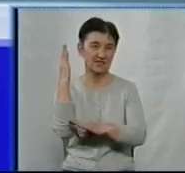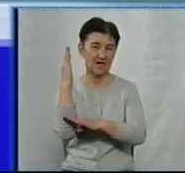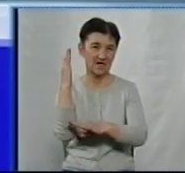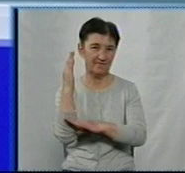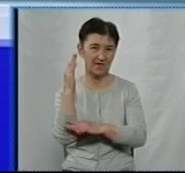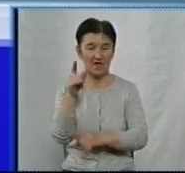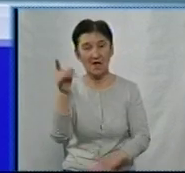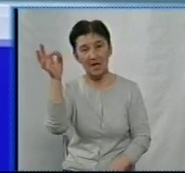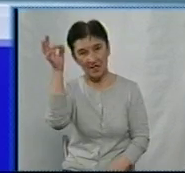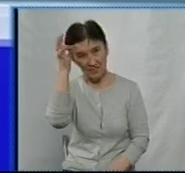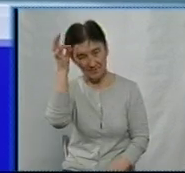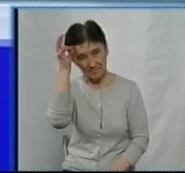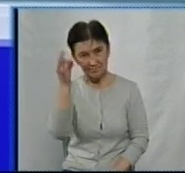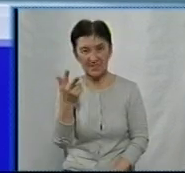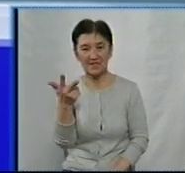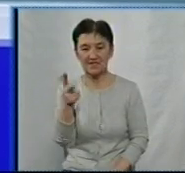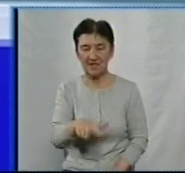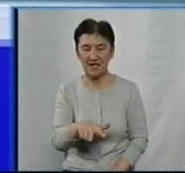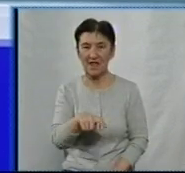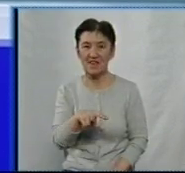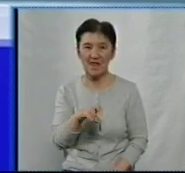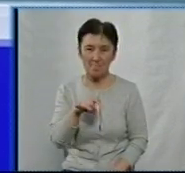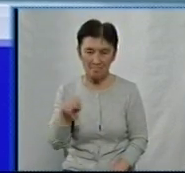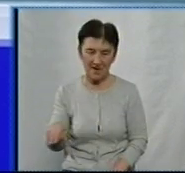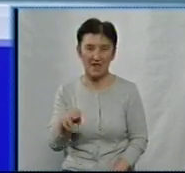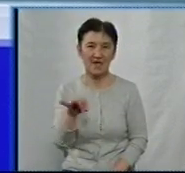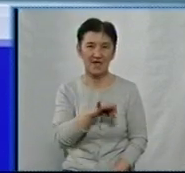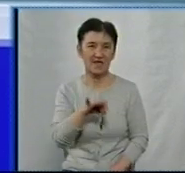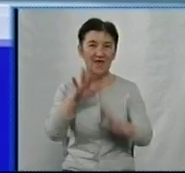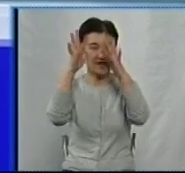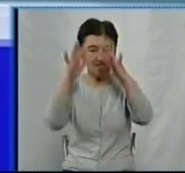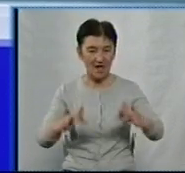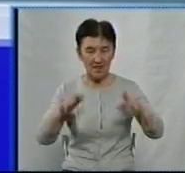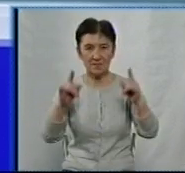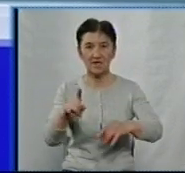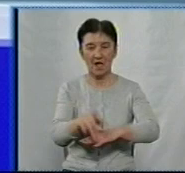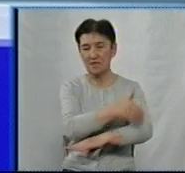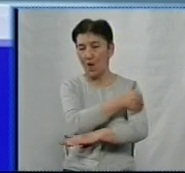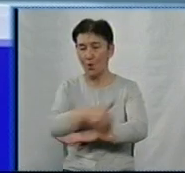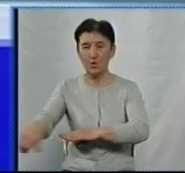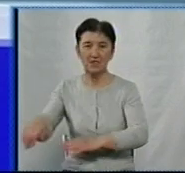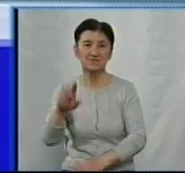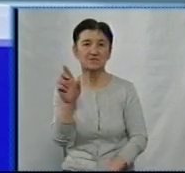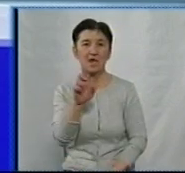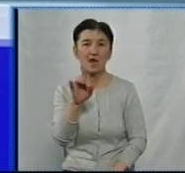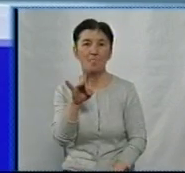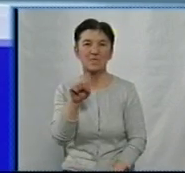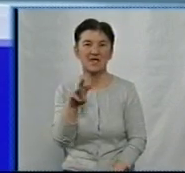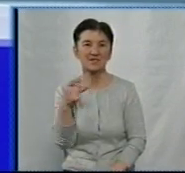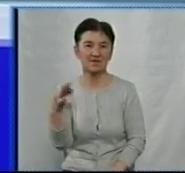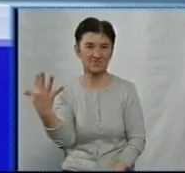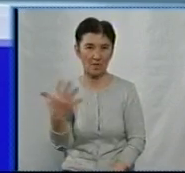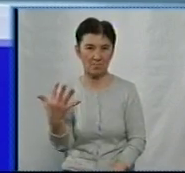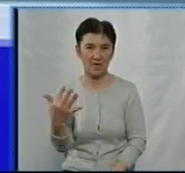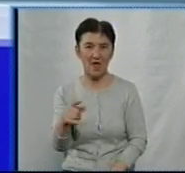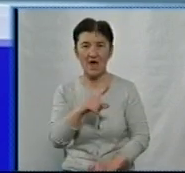Нагадаю, три десятки лип, беріз і ялин спиляли працівники підприємства «Гідросила» на вулиці Братиславська, 5, де розташоване підприємство. За